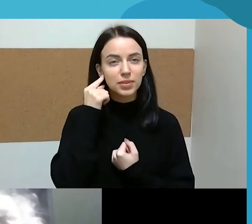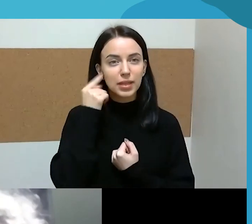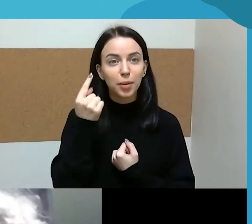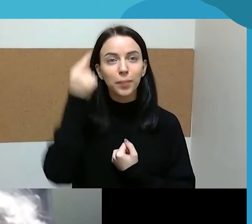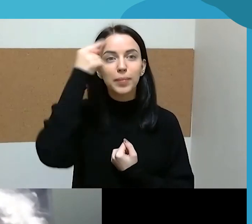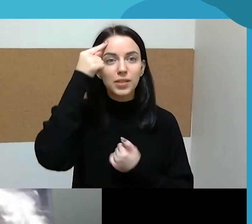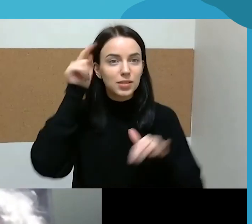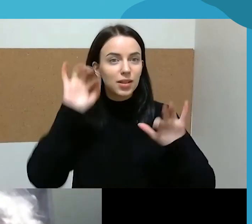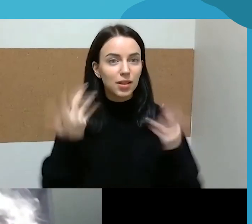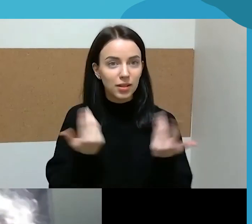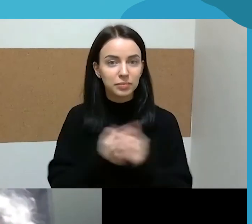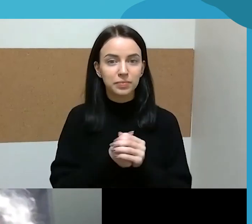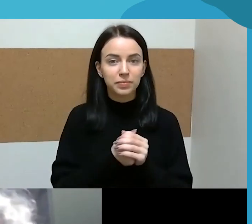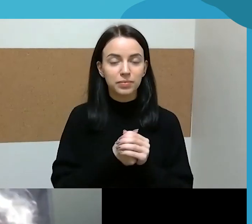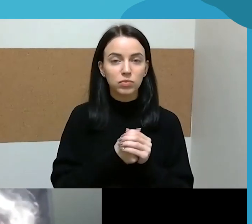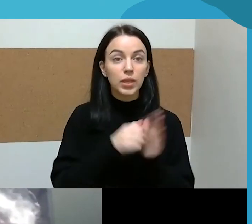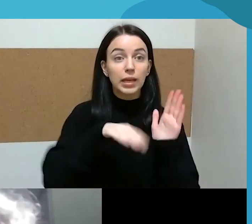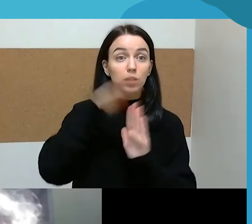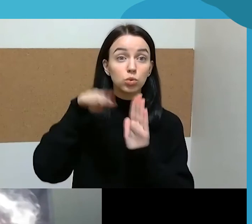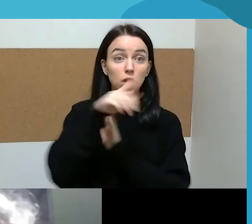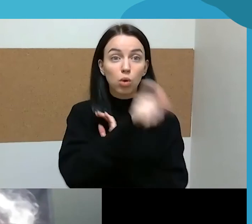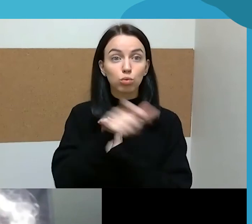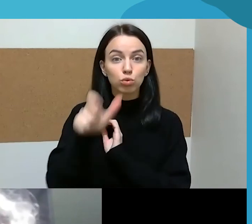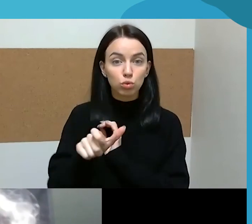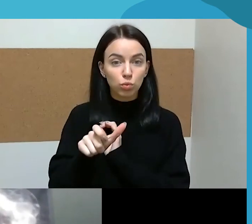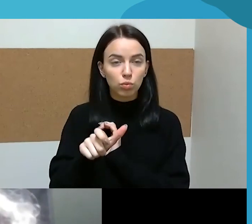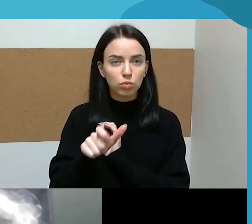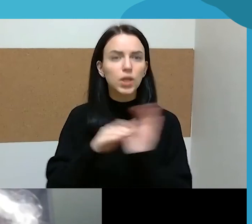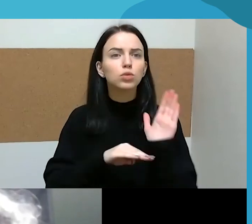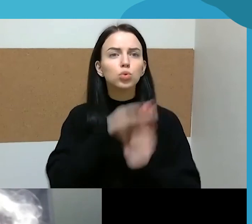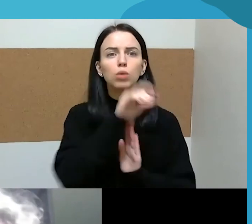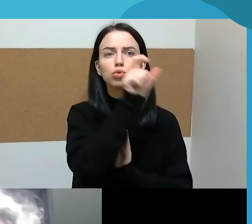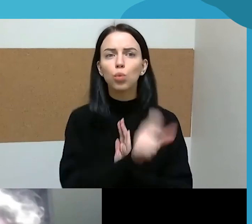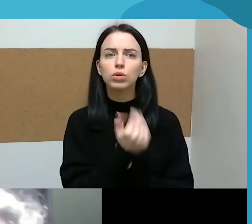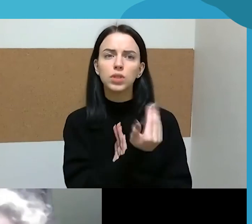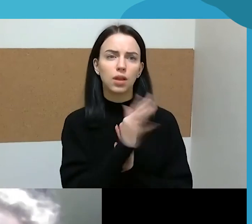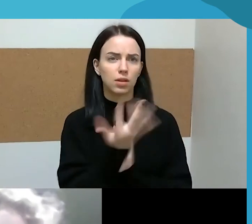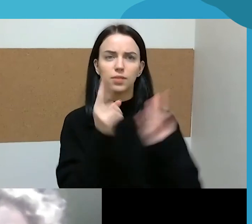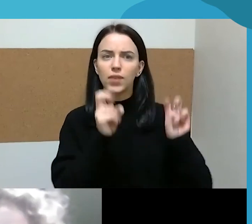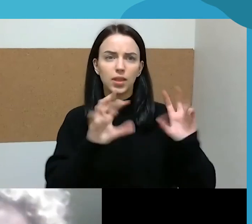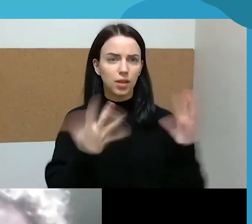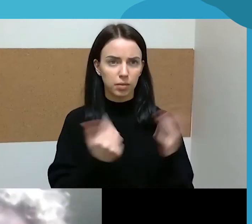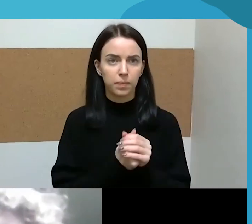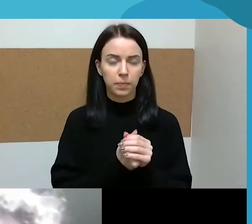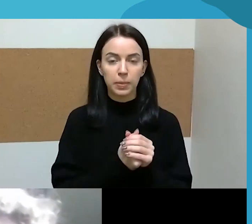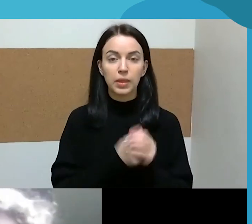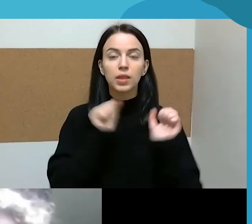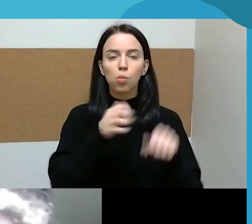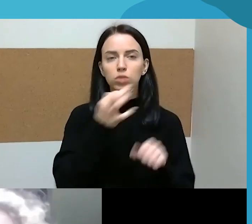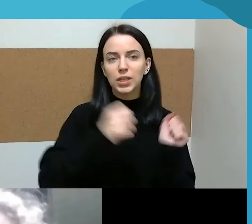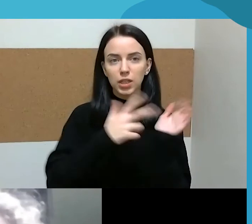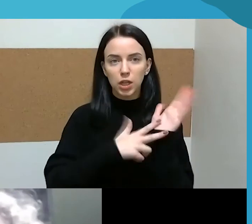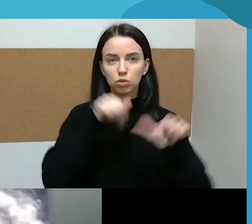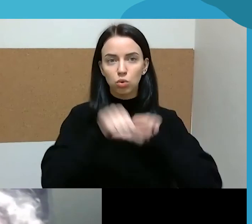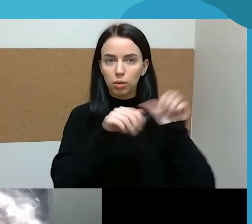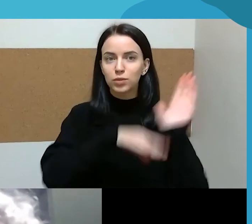koks yra suaugusio žmogus vienas iš požymės. Ką mes vadiname suaugusio žmogumi? Nes, aišku, mes galime sakyti, kad jau 18 metų tai žmogus yra suaugęs,